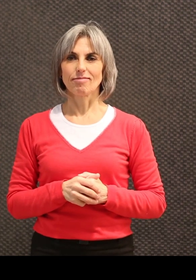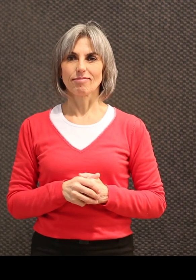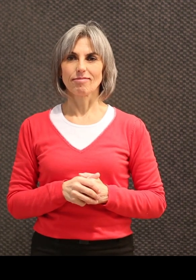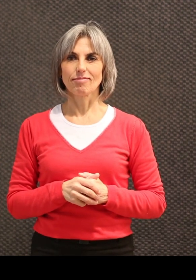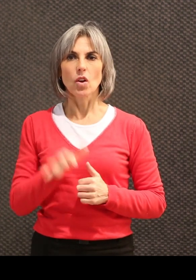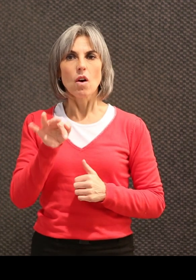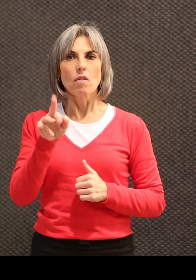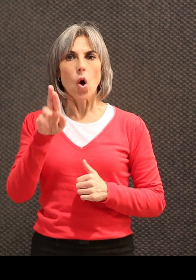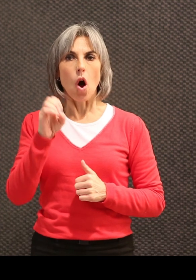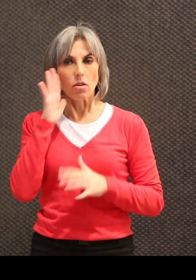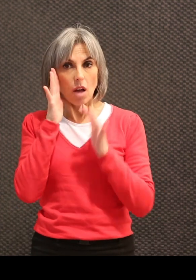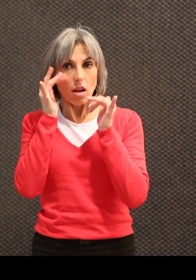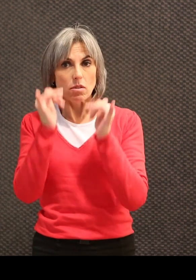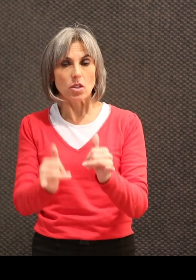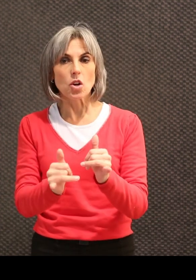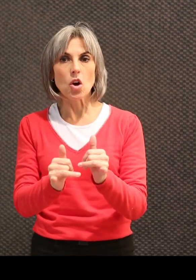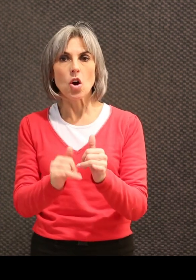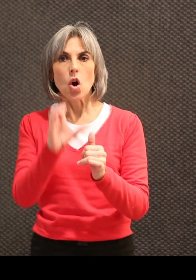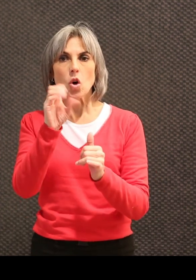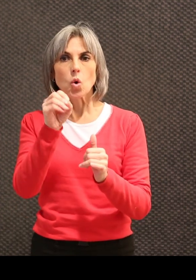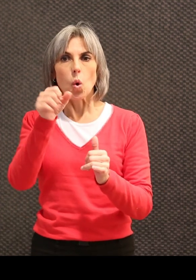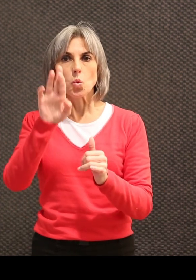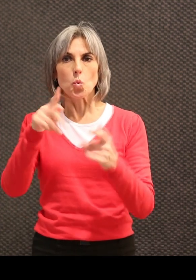Florence s'est installée au Cotomosan.